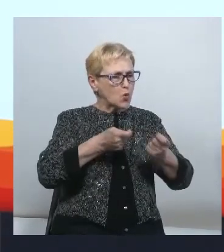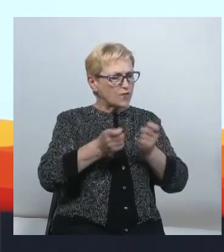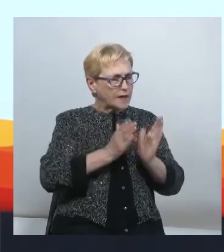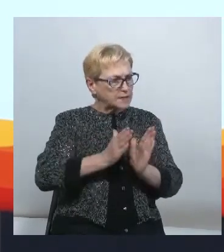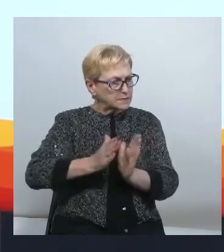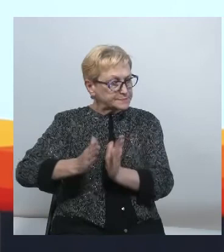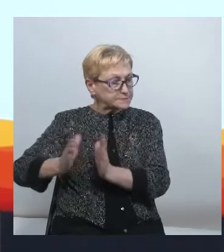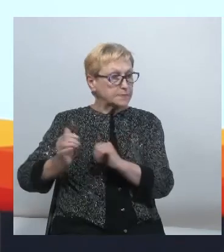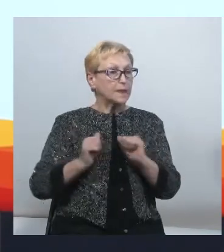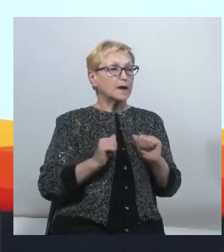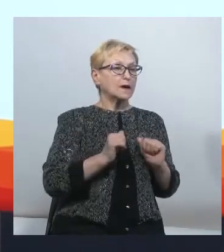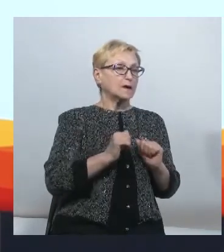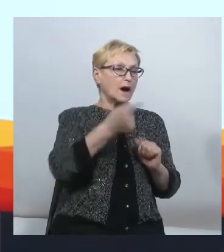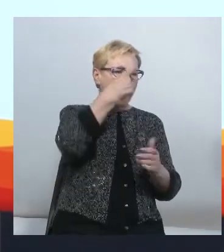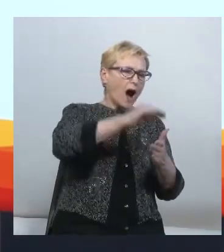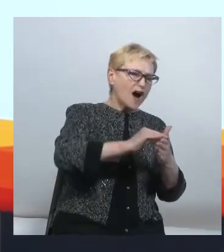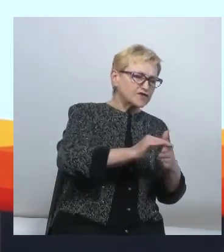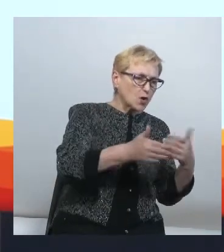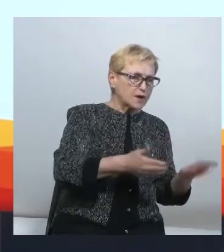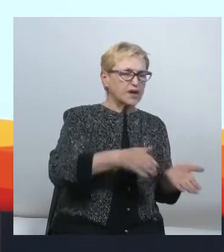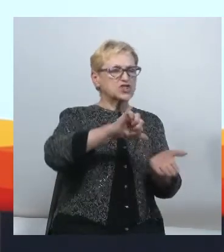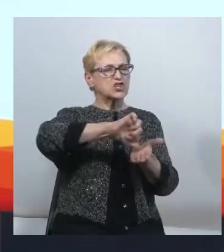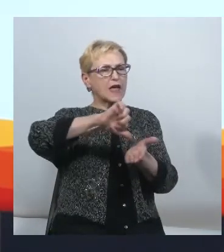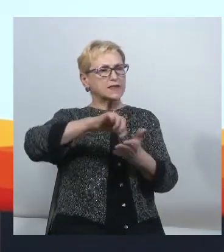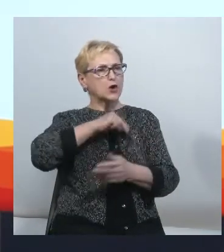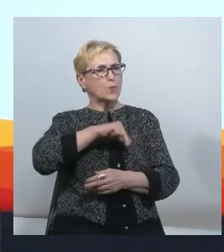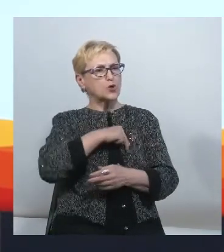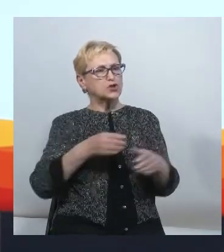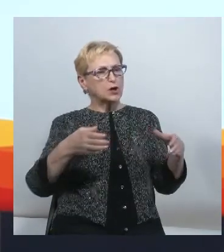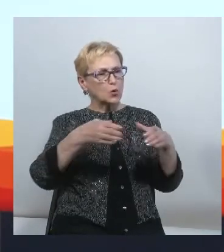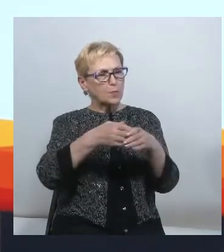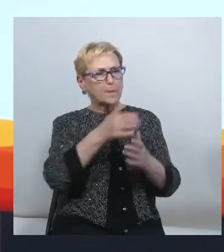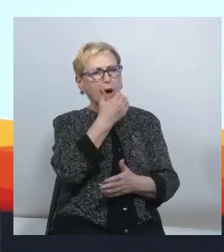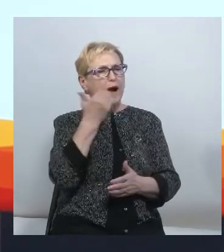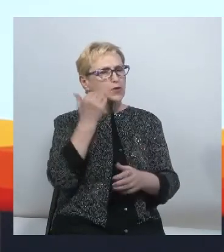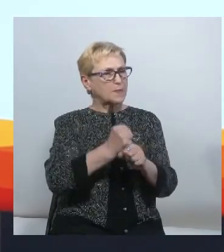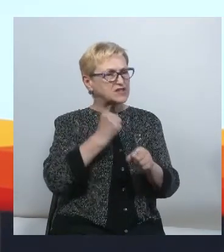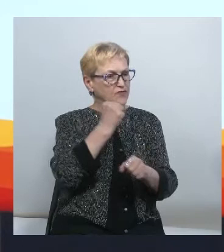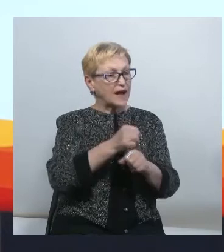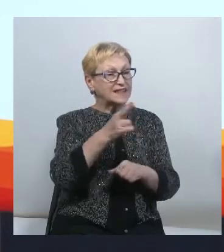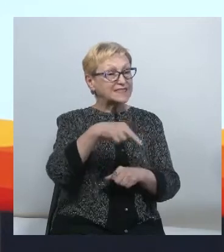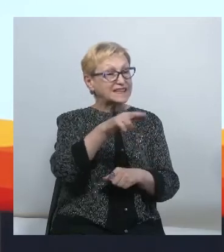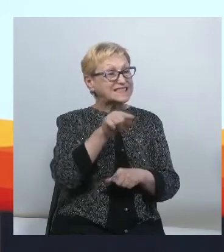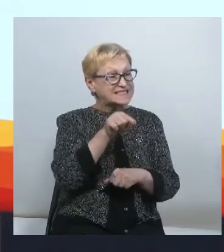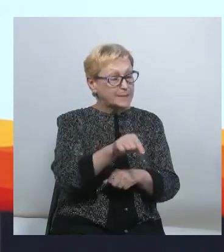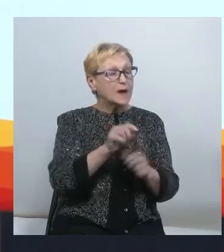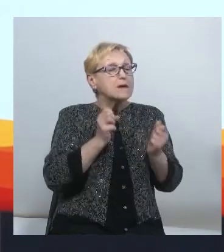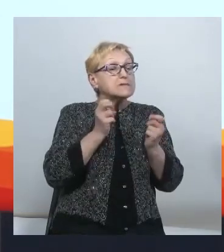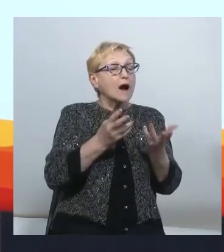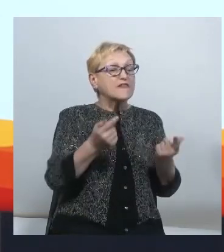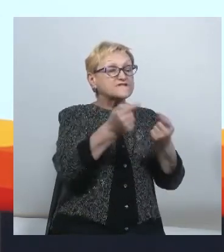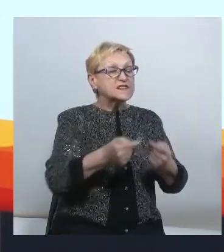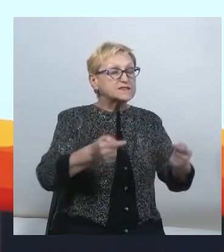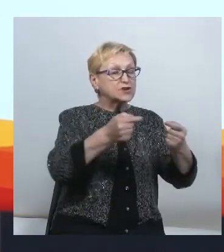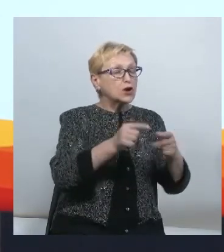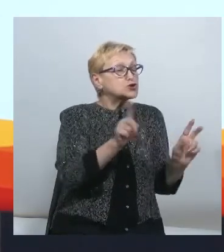автори, члени робочої групи з цим багато працювали. З точки зору того, як визначити, що є